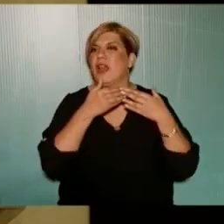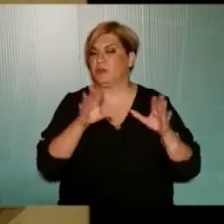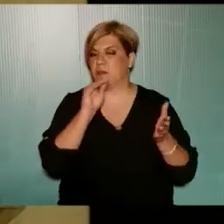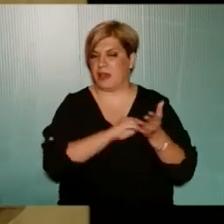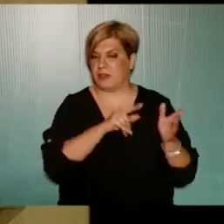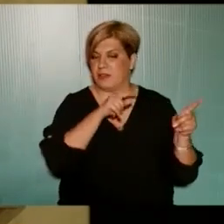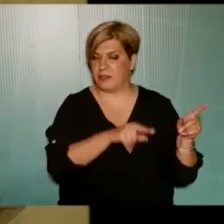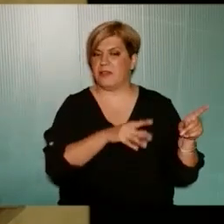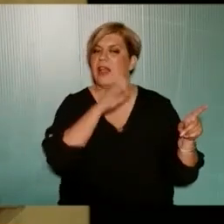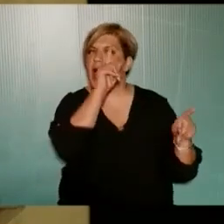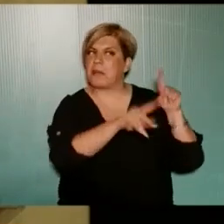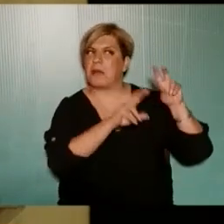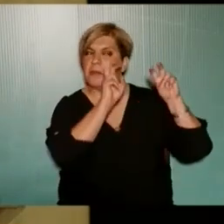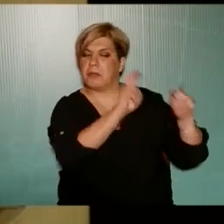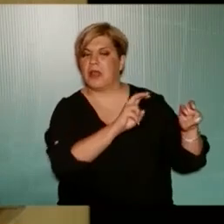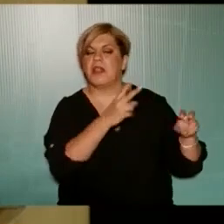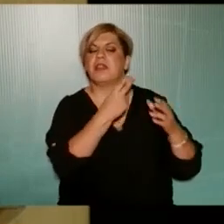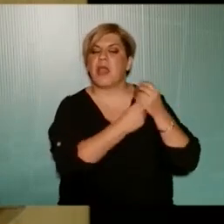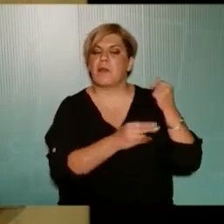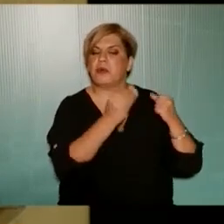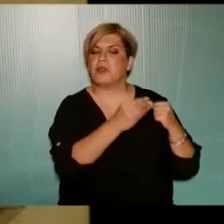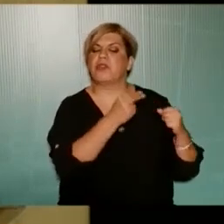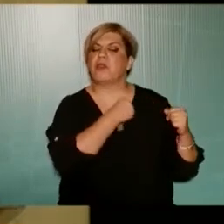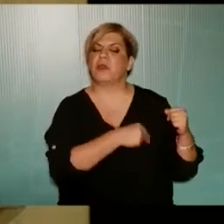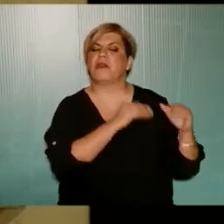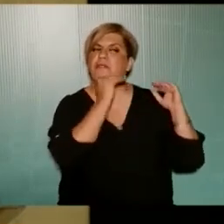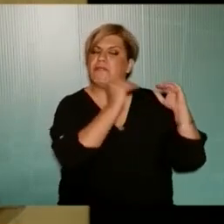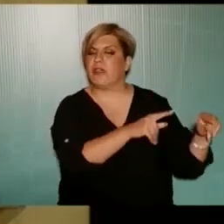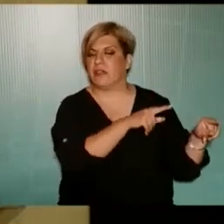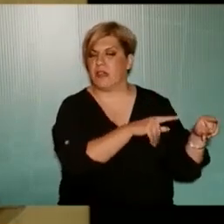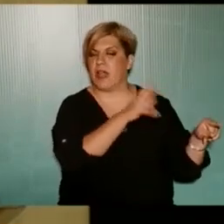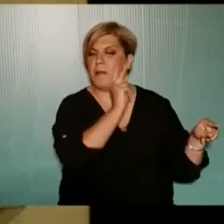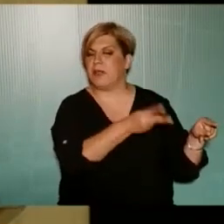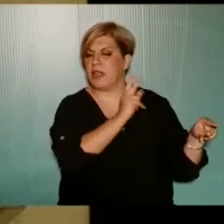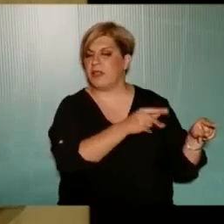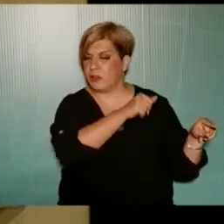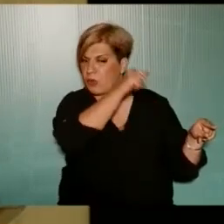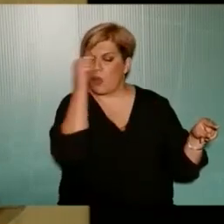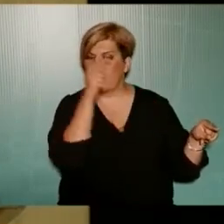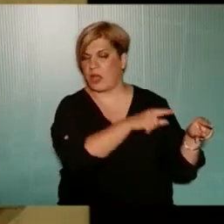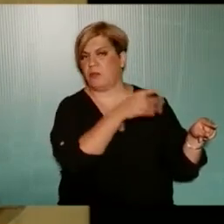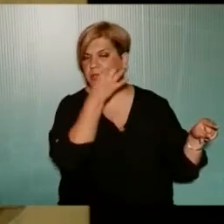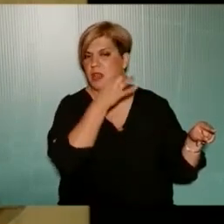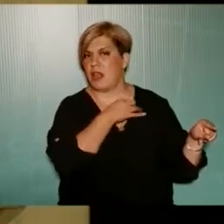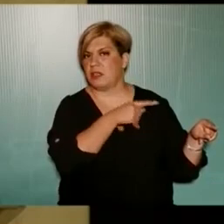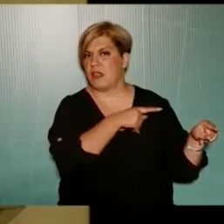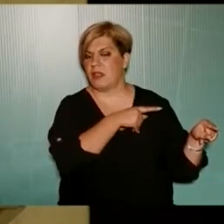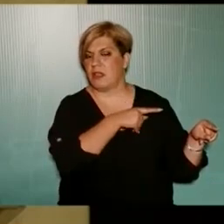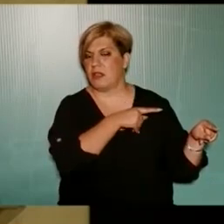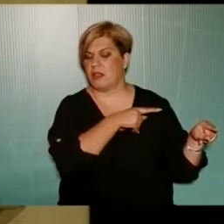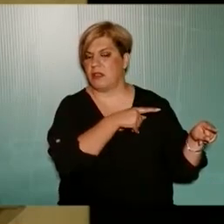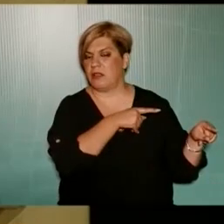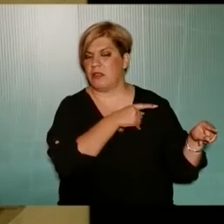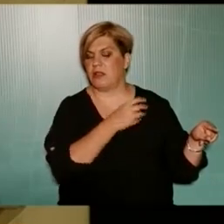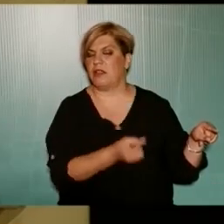Ακόμα εκεί είναι κάποια Και το διαπολιτισμικό και το ειδικό Δημοτικό Σχολείο Ακόμα στα επικίνδυνα που μας λέγατε το καλοκαίρι Ότι θα γίνουν νέα